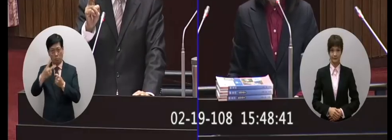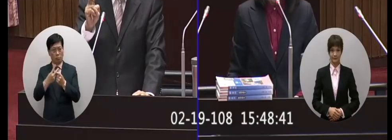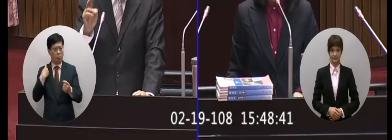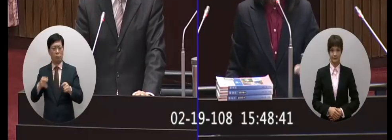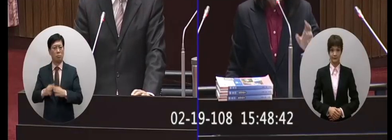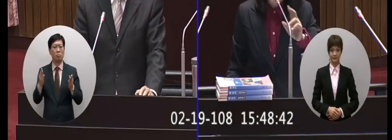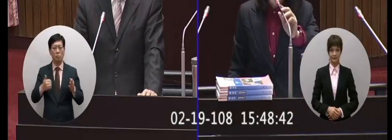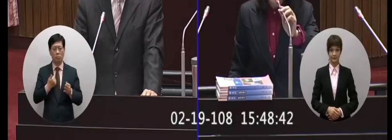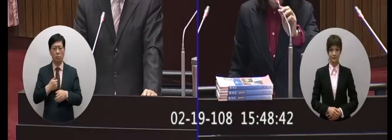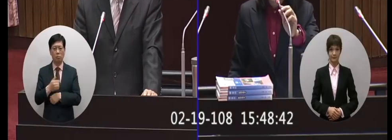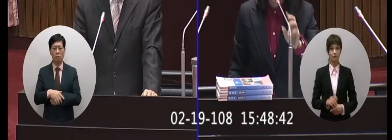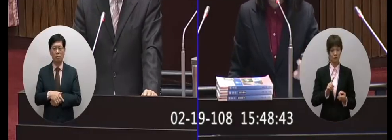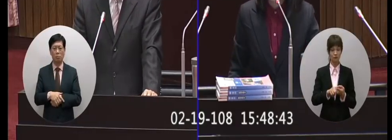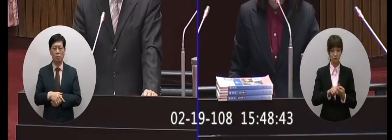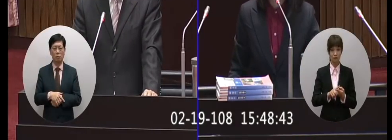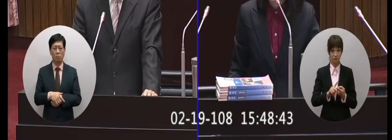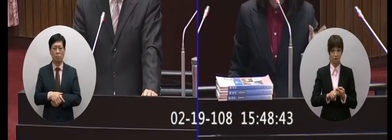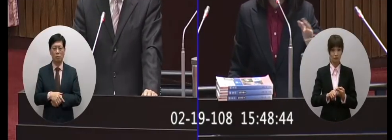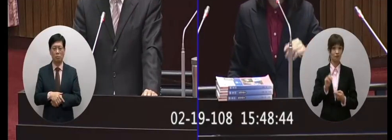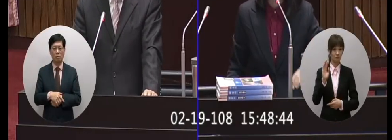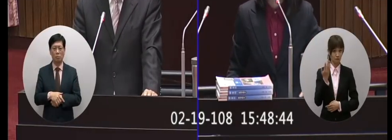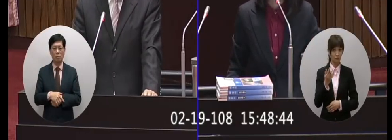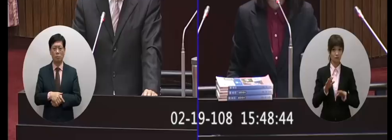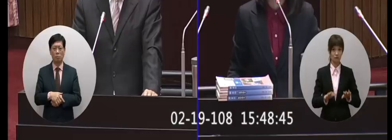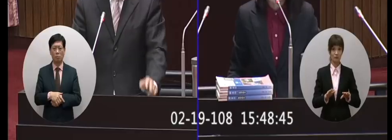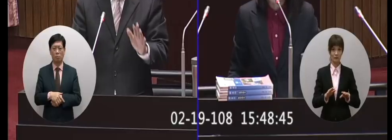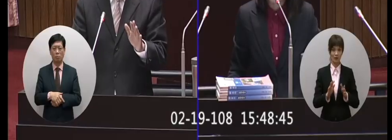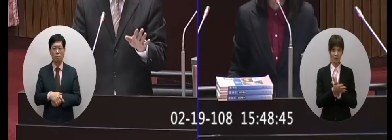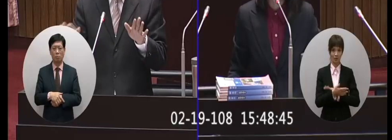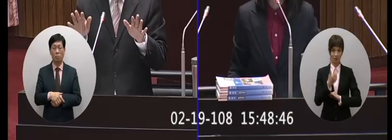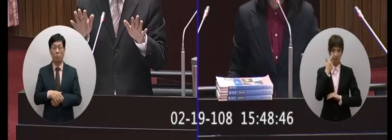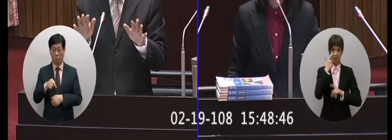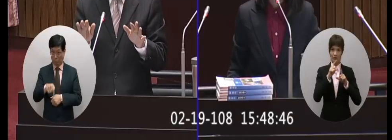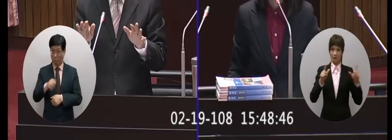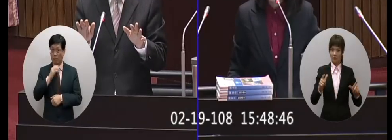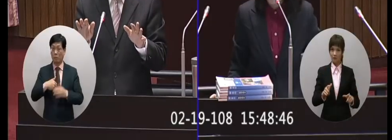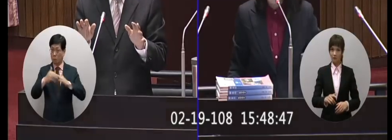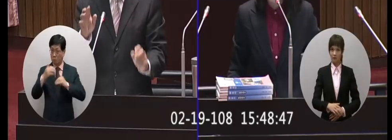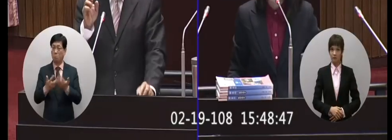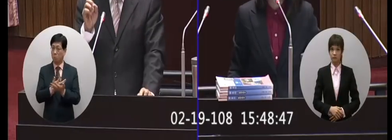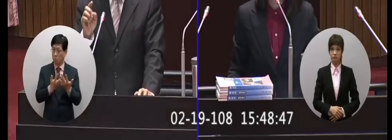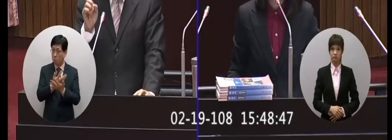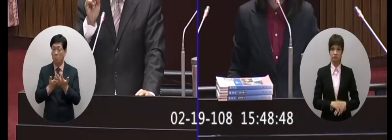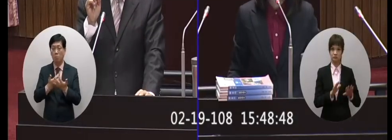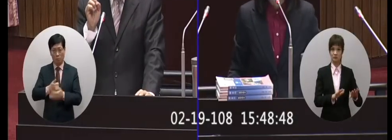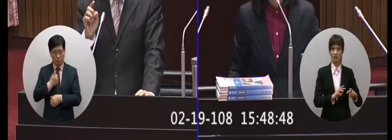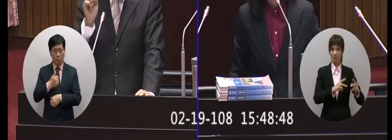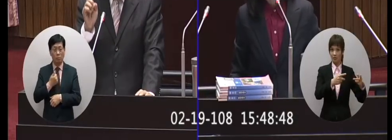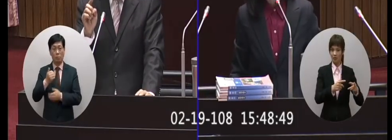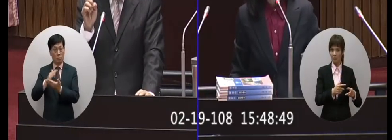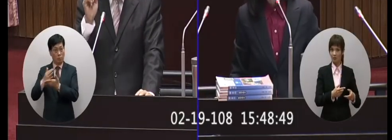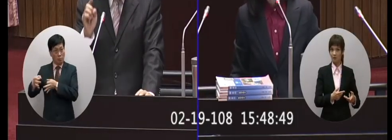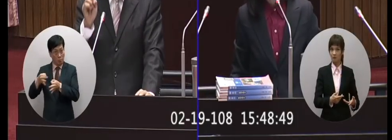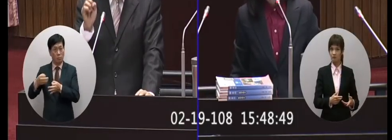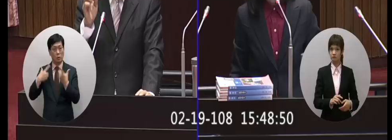開始了是沒錯啊但是問題是這一次也是變動最大的一次啊因為是這樣的互動過程其實書